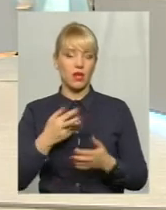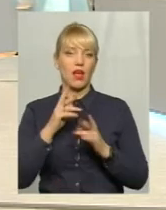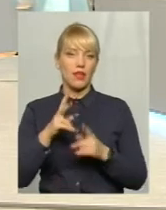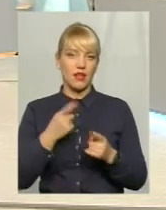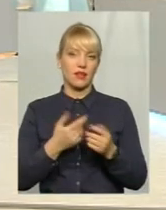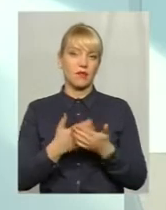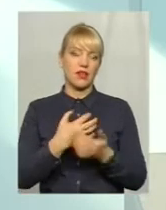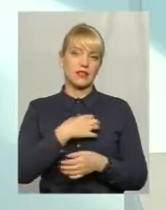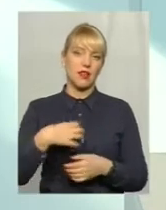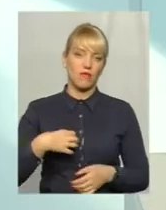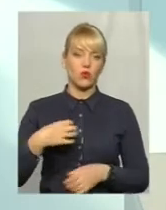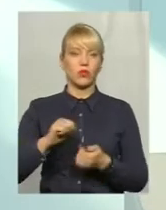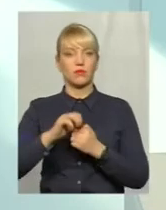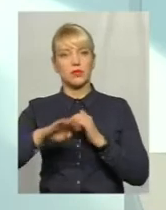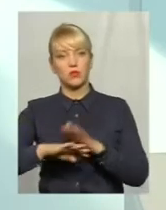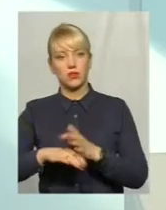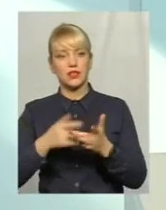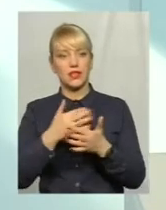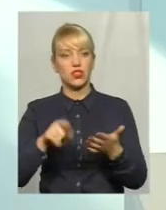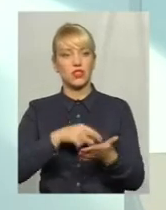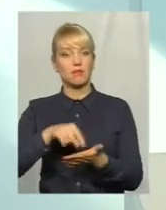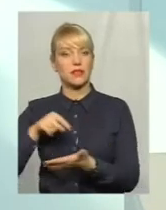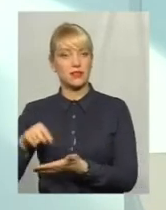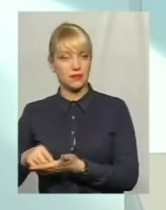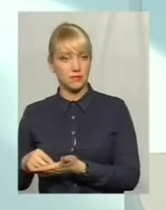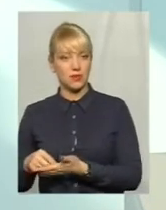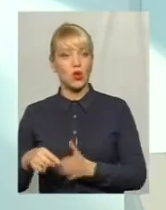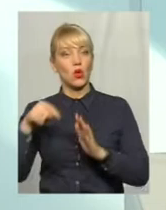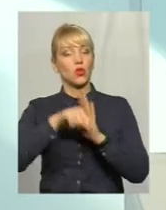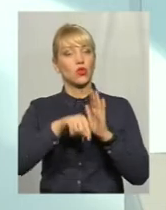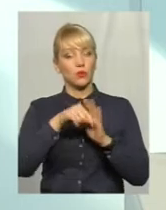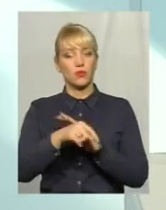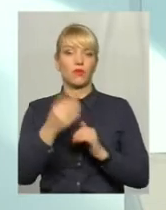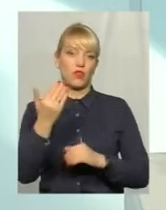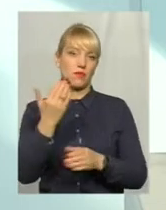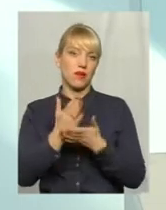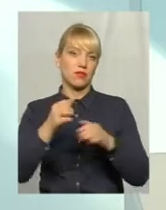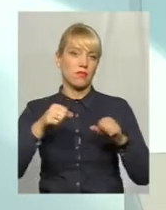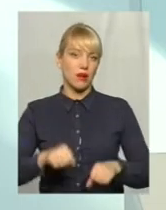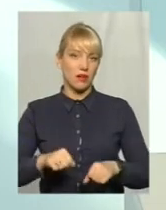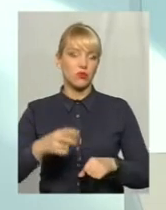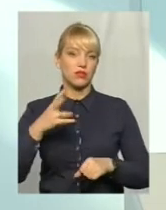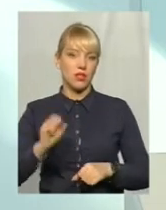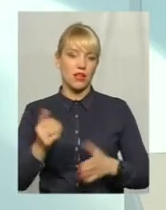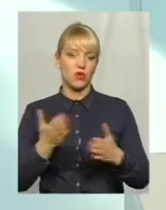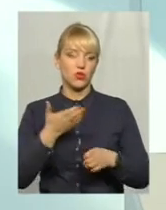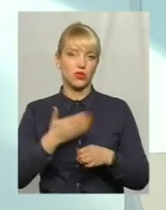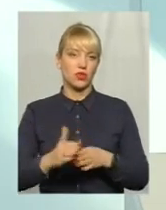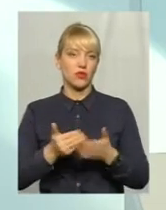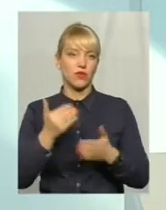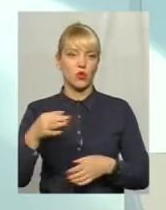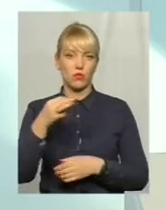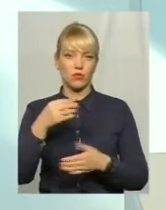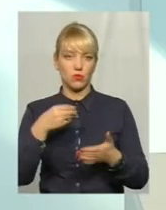Словути, Кам'янця-Подільського чи інших міст. Тобто вони теж мають право на якусь частку від обласного